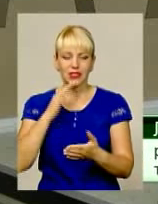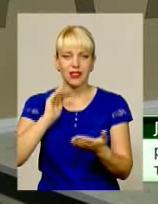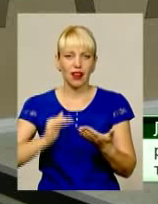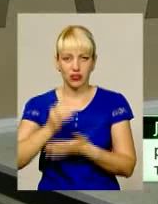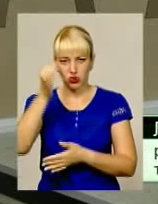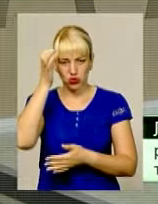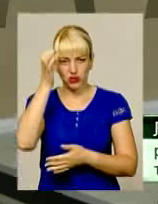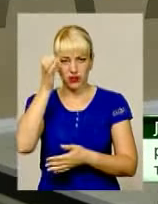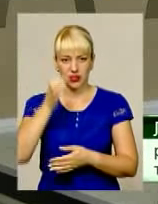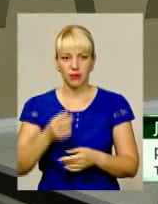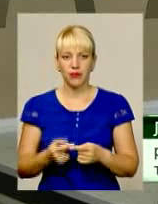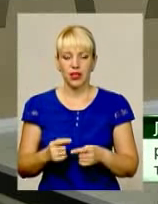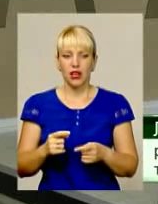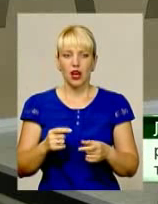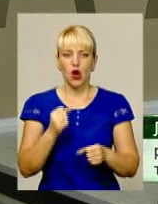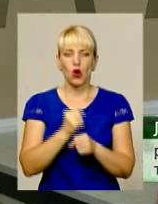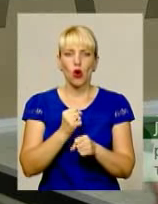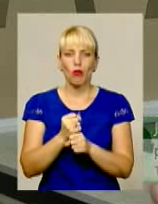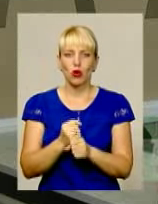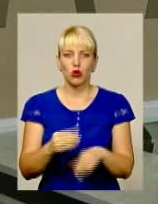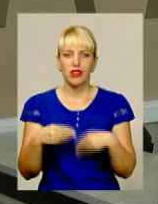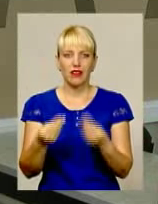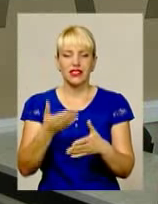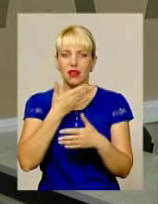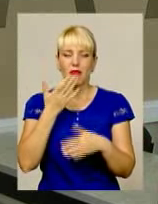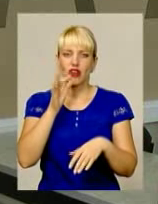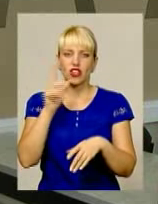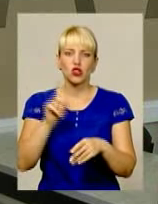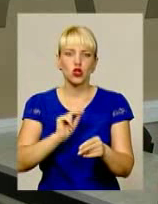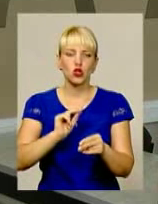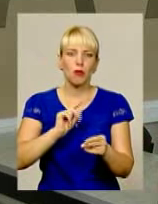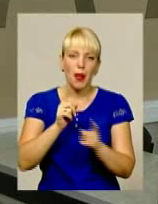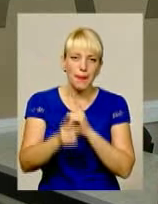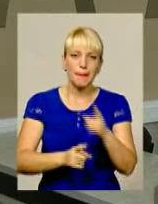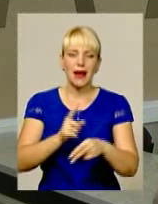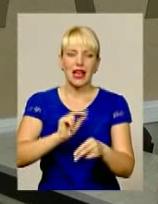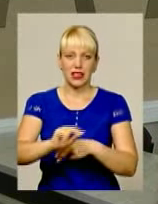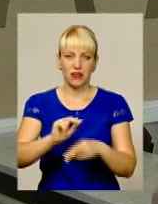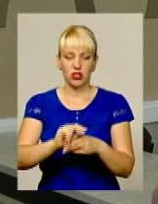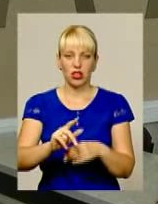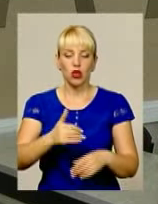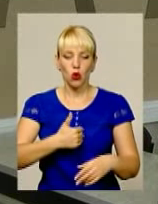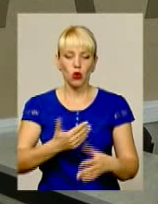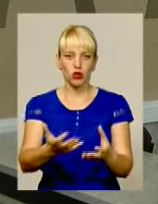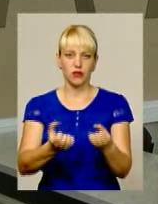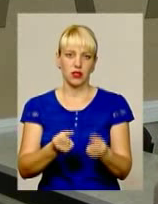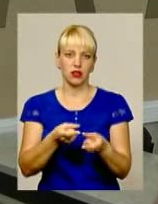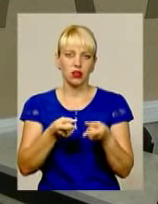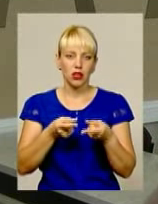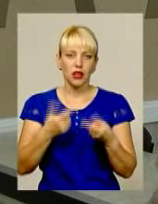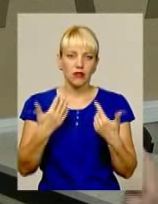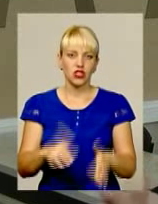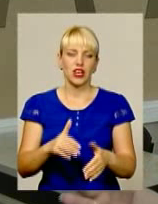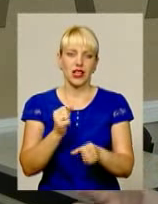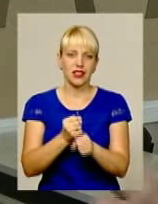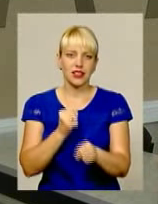Якість, якість, якість. Витодавці не мають часу на перенавчання. Вони хочуть вже дієву людину, яка може